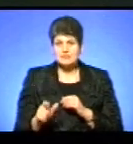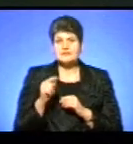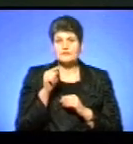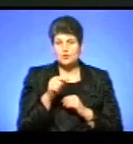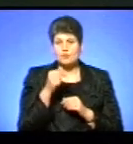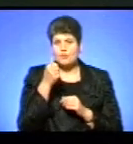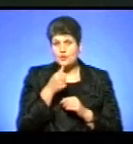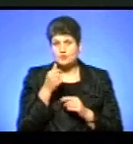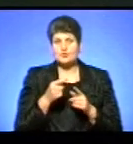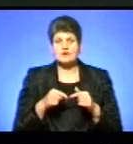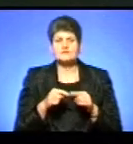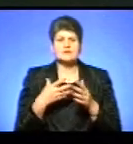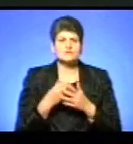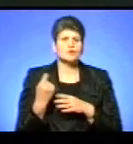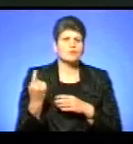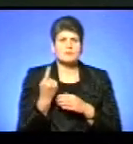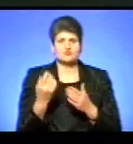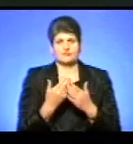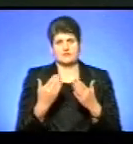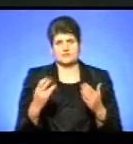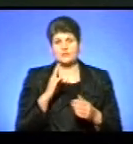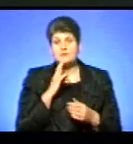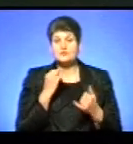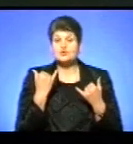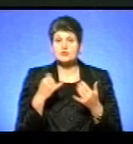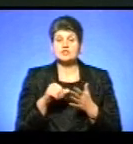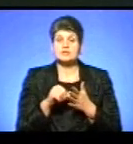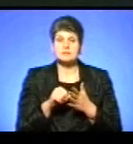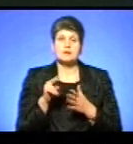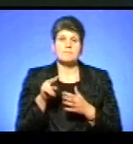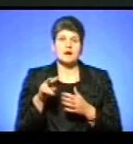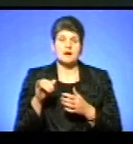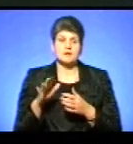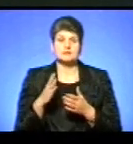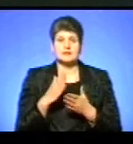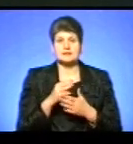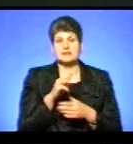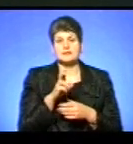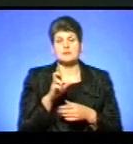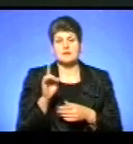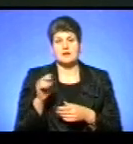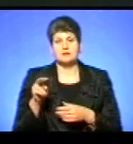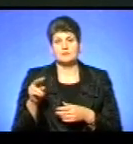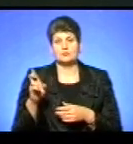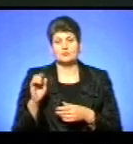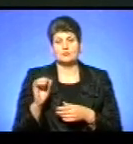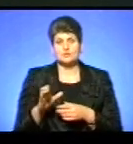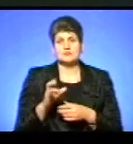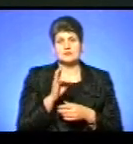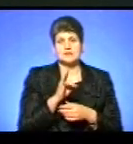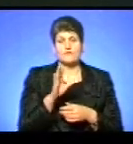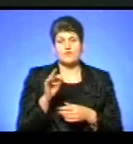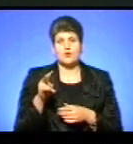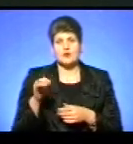організували свою першу виставку у Кременці. Сьогодні членами «Палітра» є Тетяна Балбус, Надія Волощук, Наталія Волянюк,